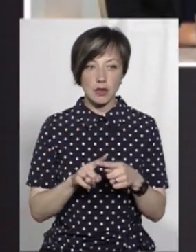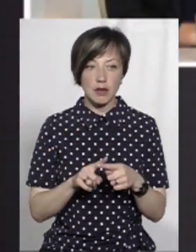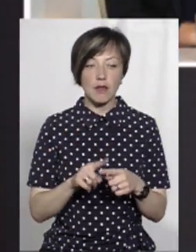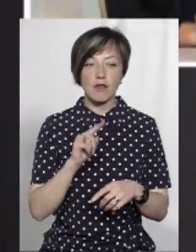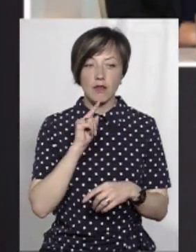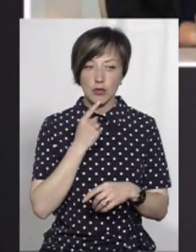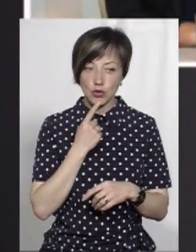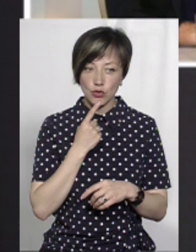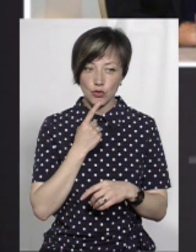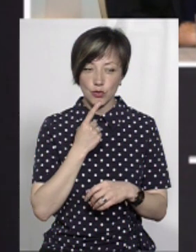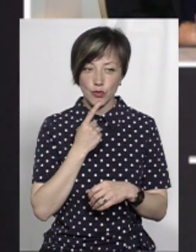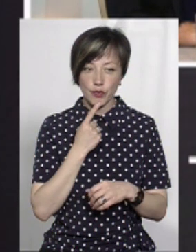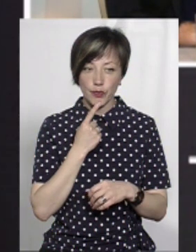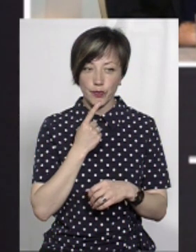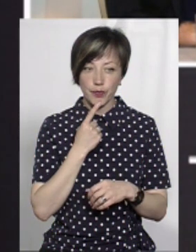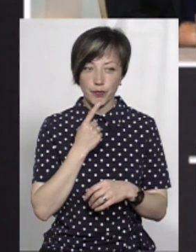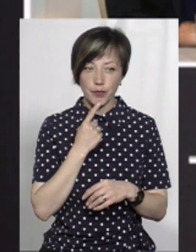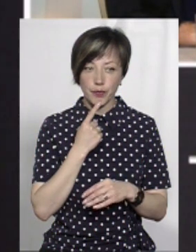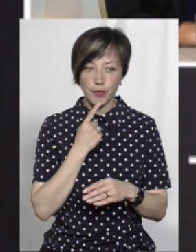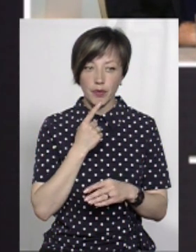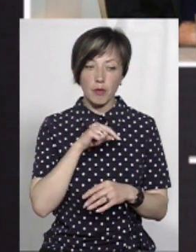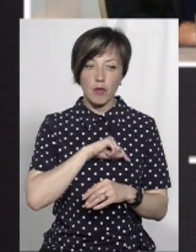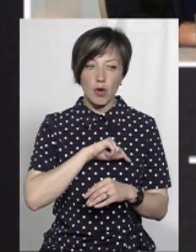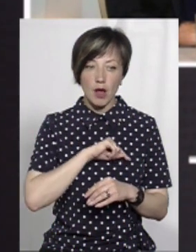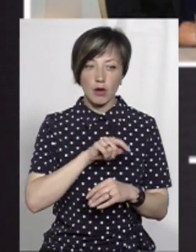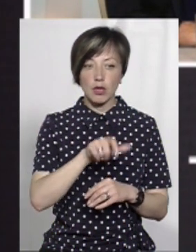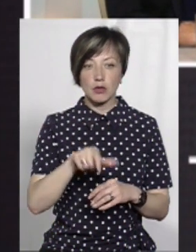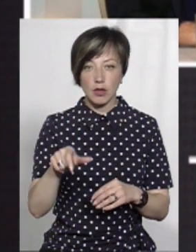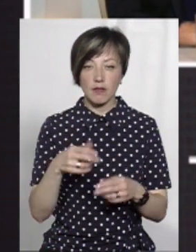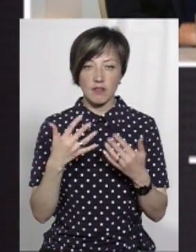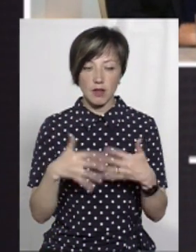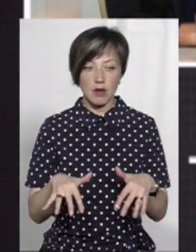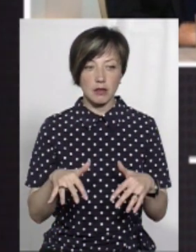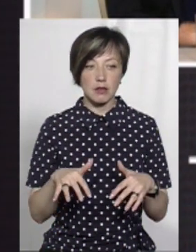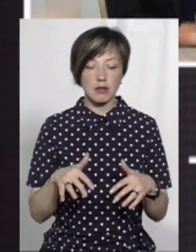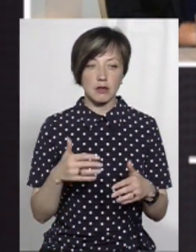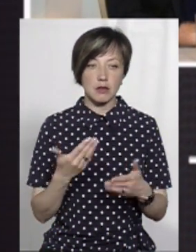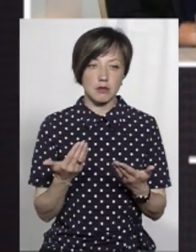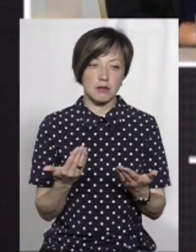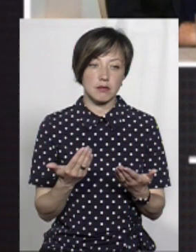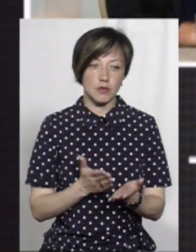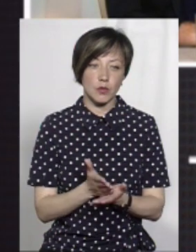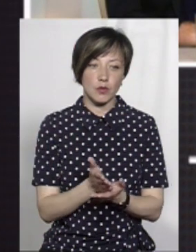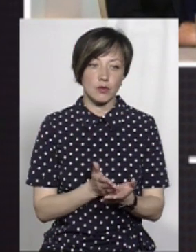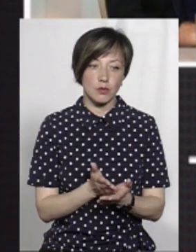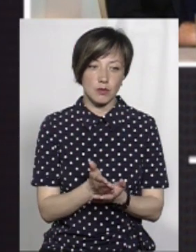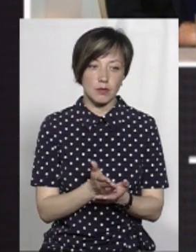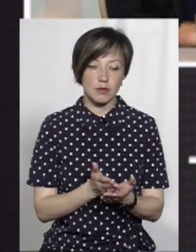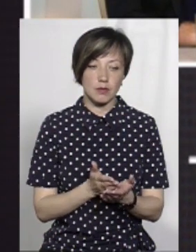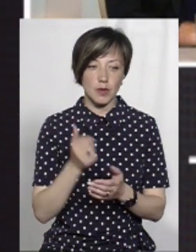важко, скажімо, морально для цих людей втратити, тому що вони там були, скажімо,